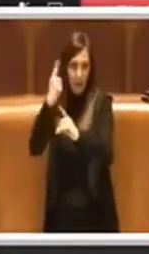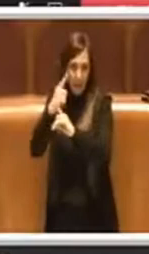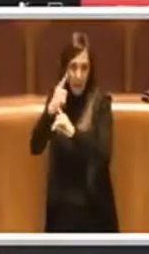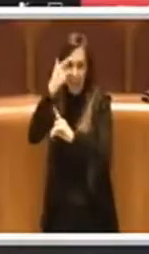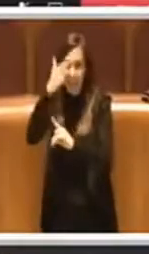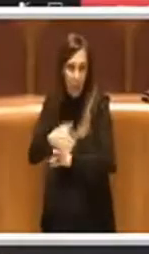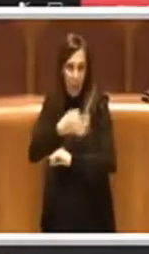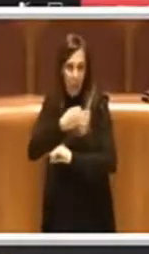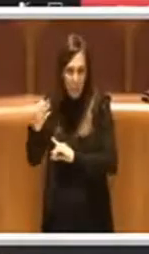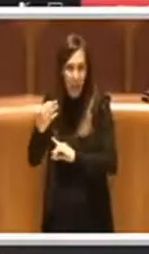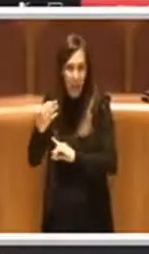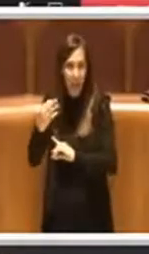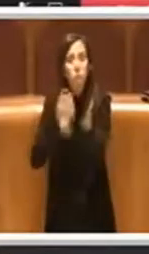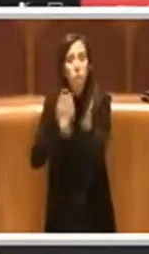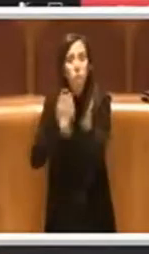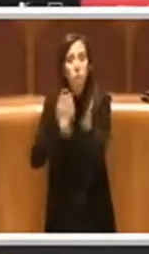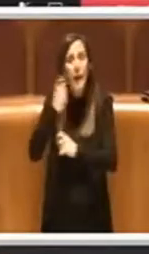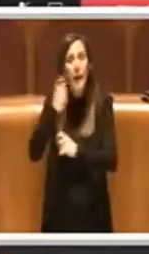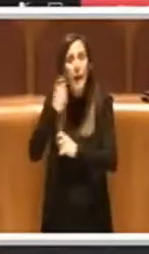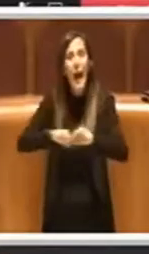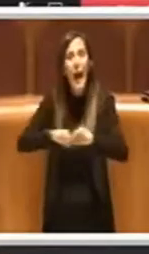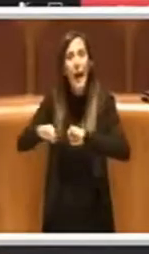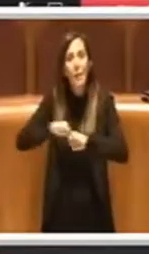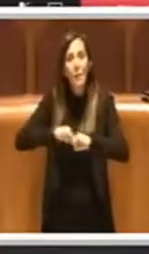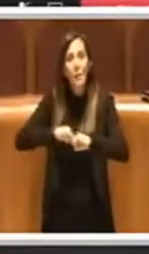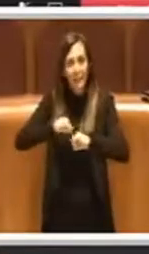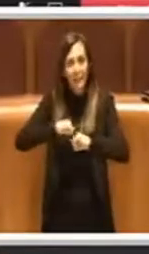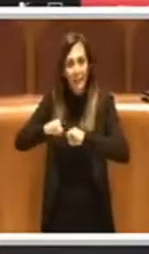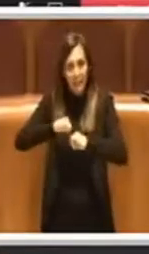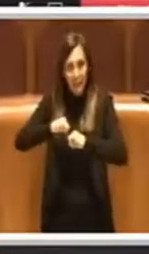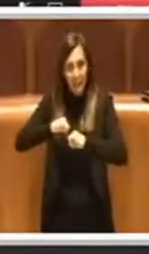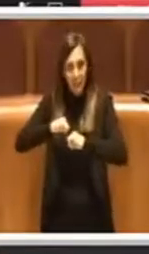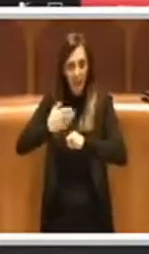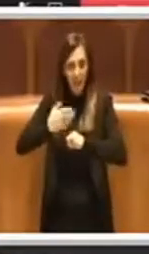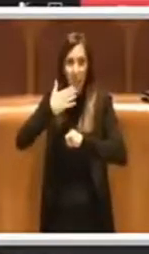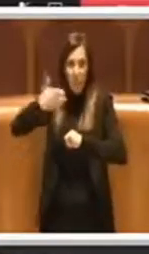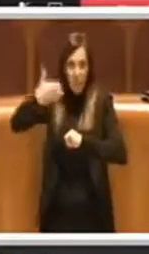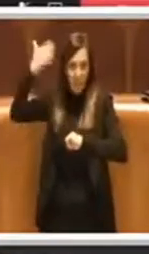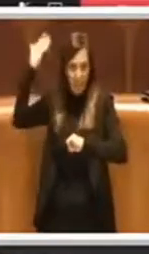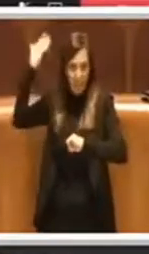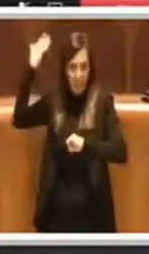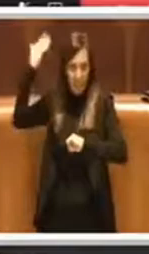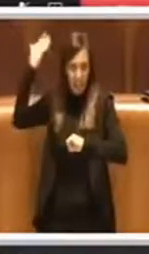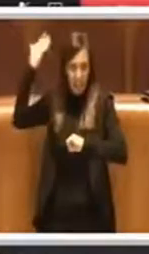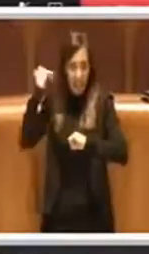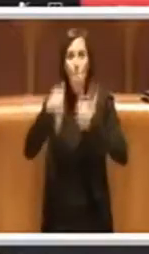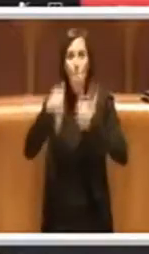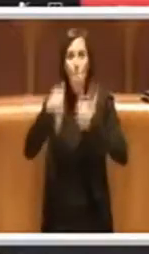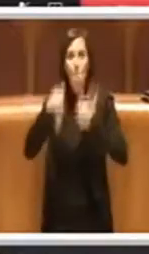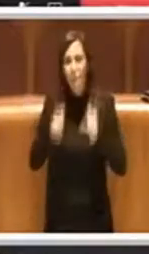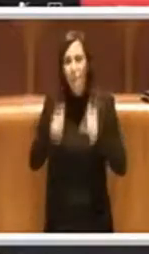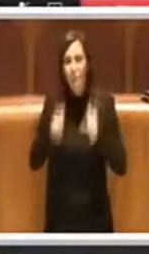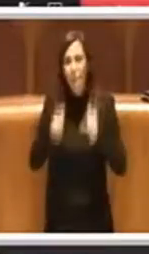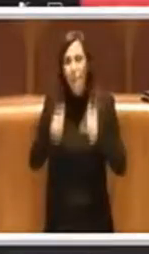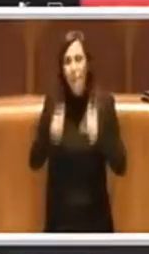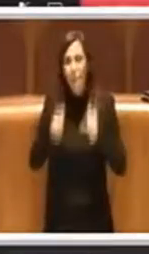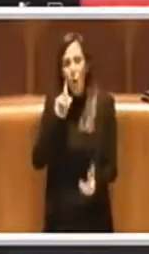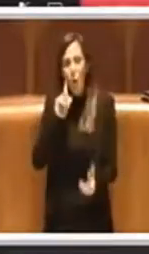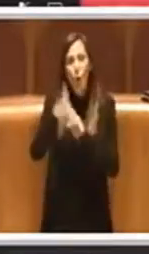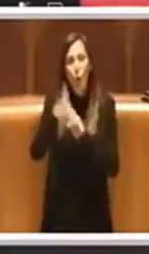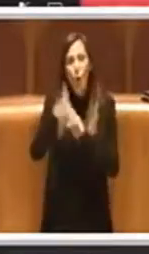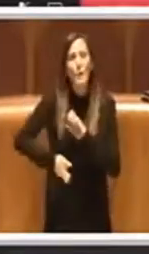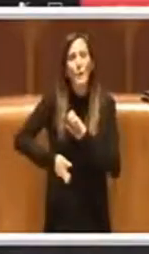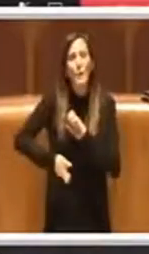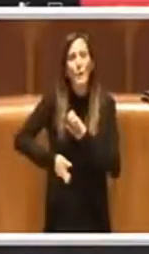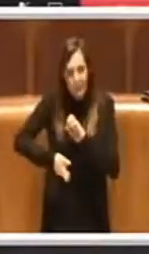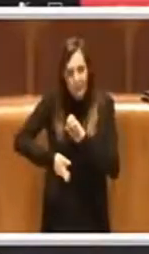proprio dall'amministrazione precedente, ma era un bando complicatissimo che alla